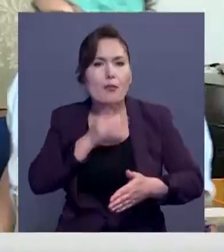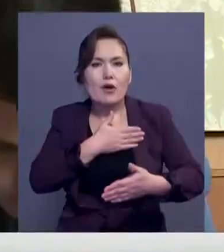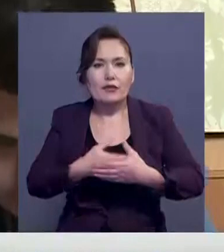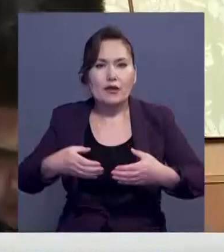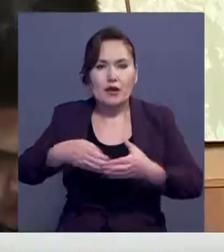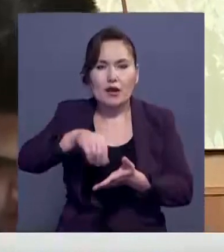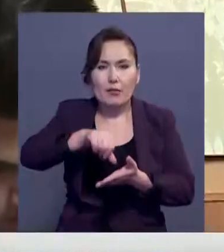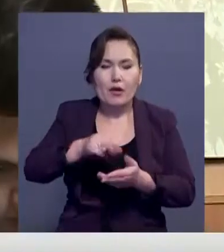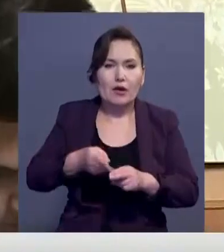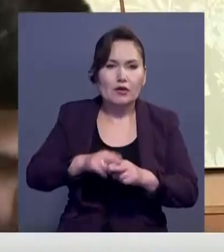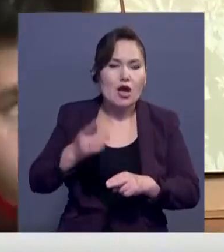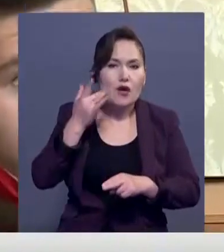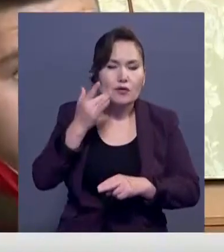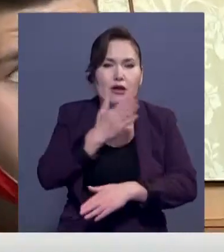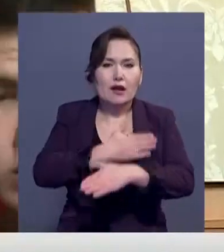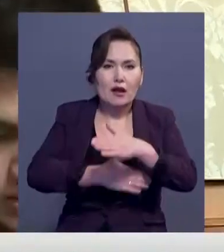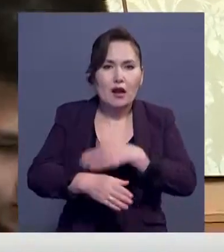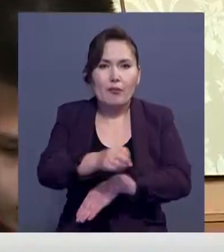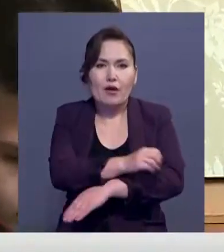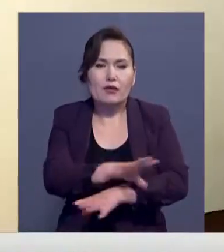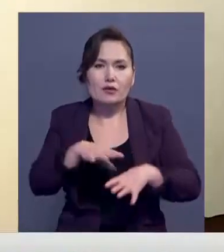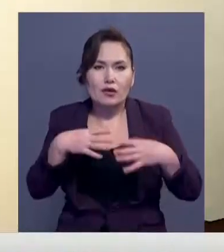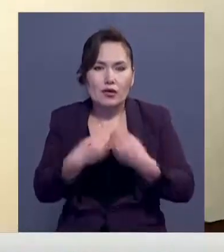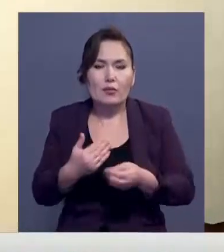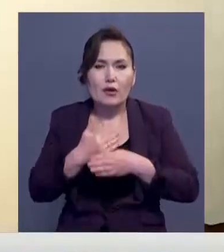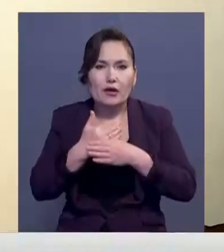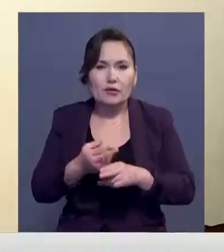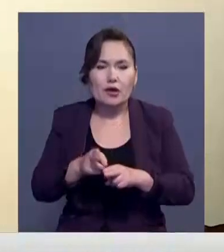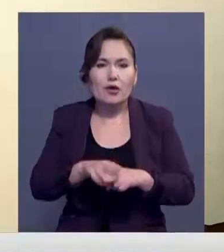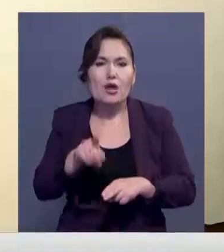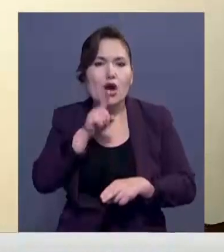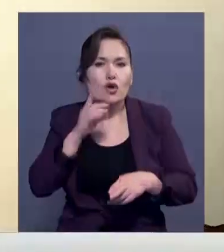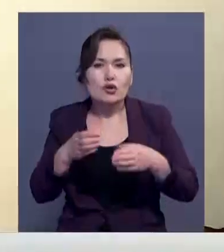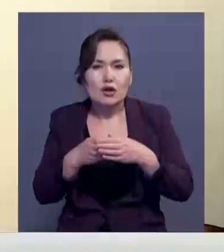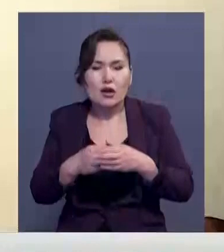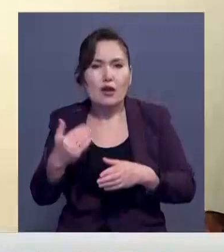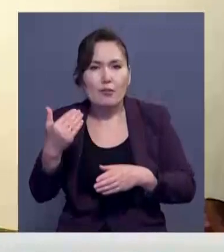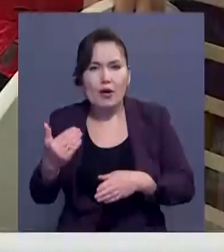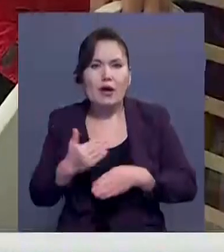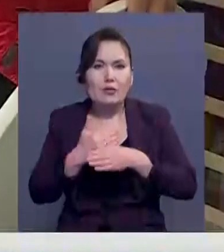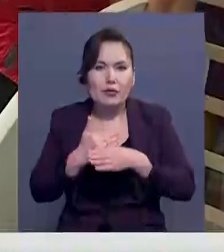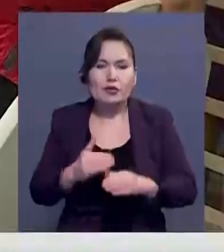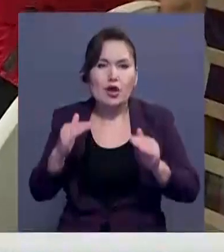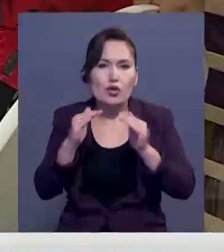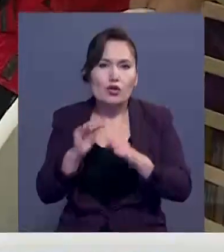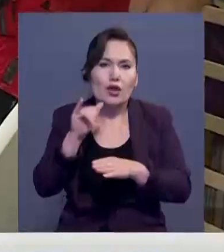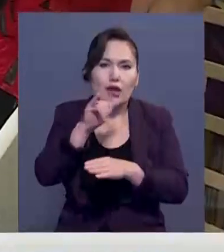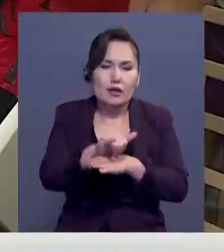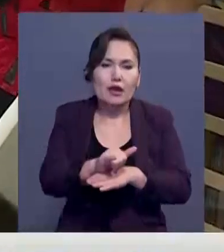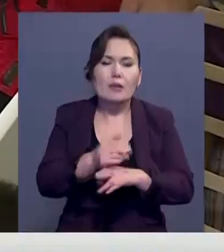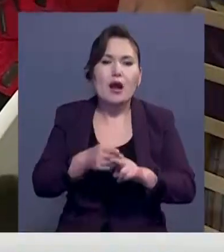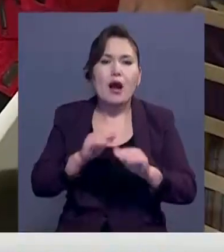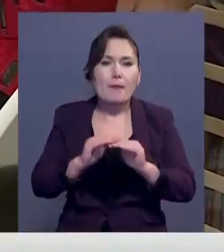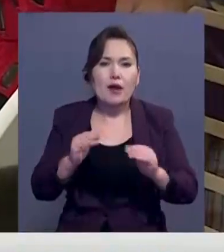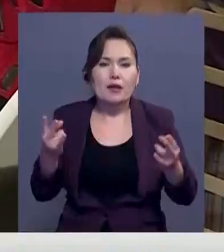мүшесін әліметтік әлсіз топқатарындағы кезекті ұтпасынан таптық. Әртестермен бірге балаларға қажет бұйымдарды жеткізген. Енді жас ерікті